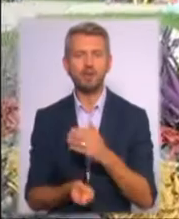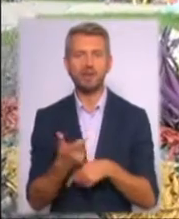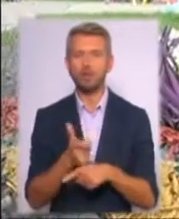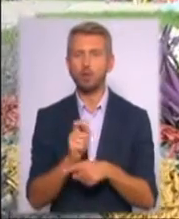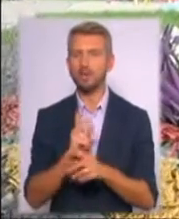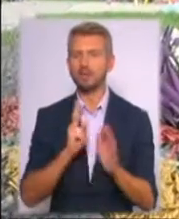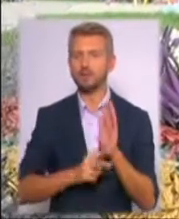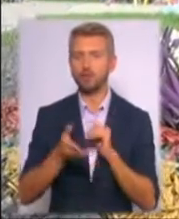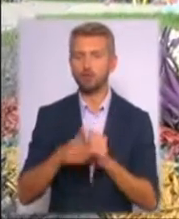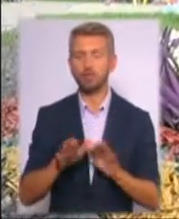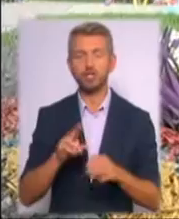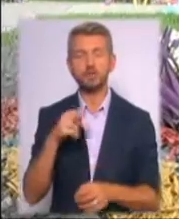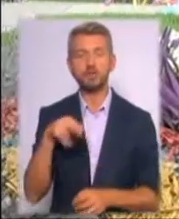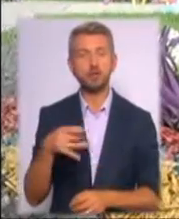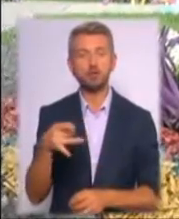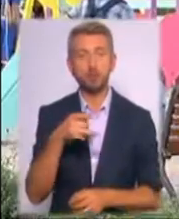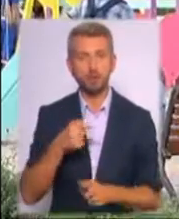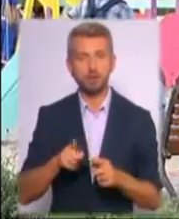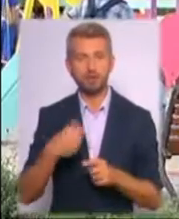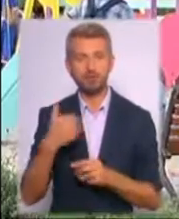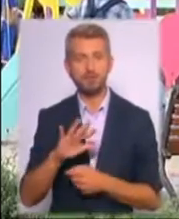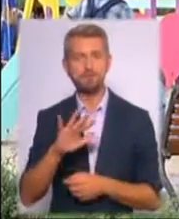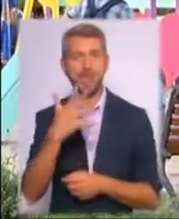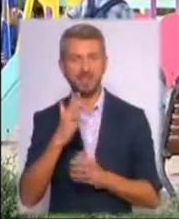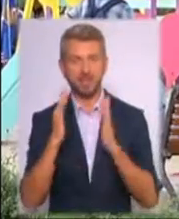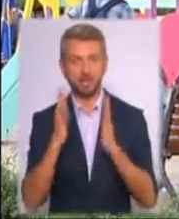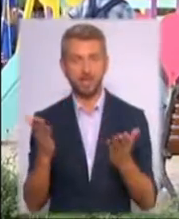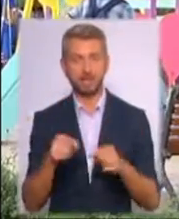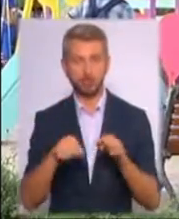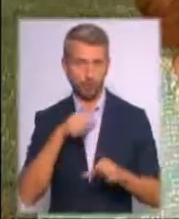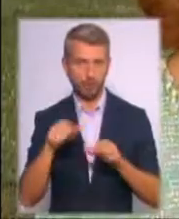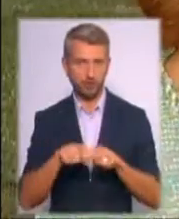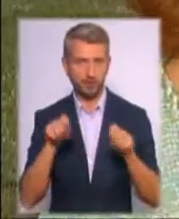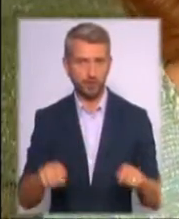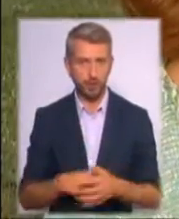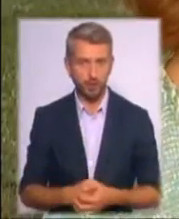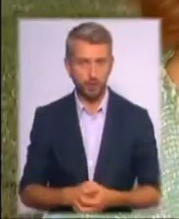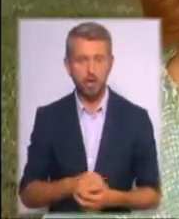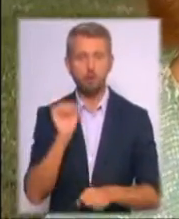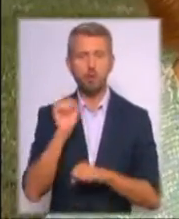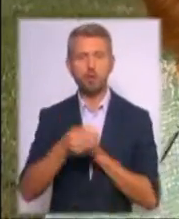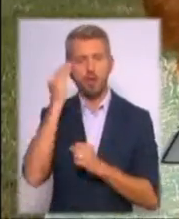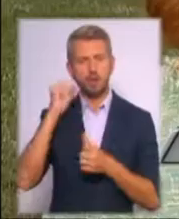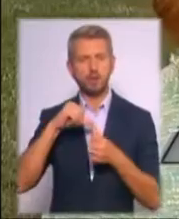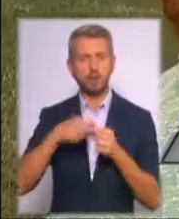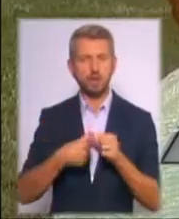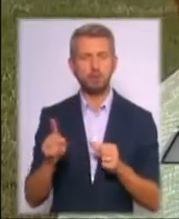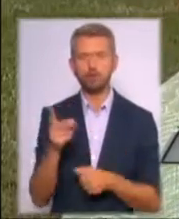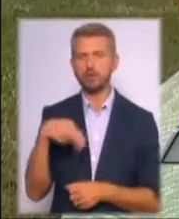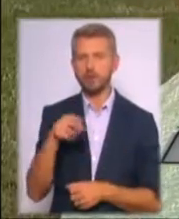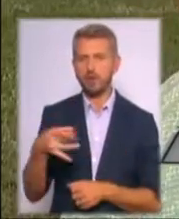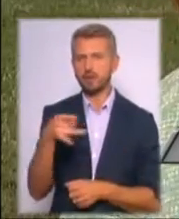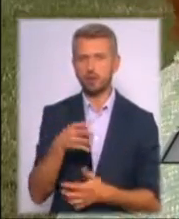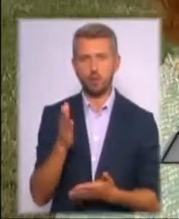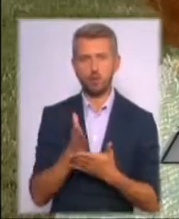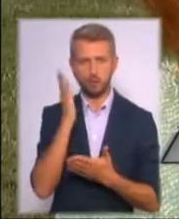70. Лише у Деснянському районі це вже п'ятий сквер, який цьогоріч відкривають. Подолання стереотипу про те, що Деснянський район